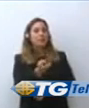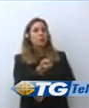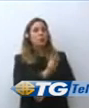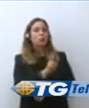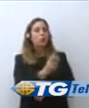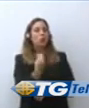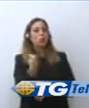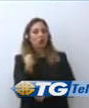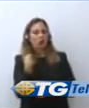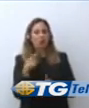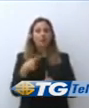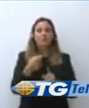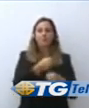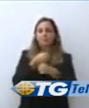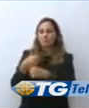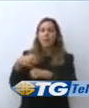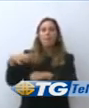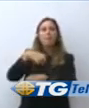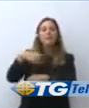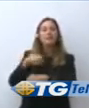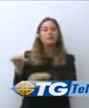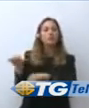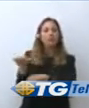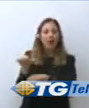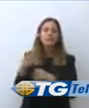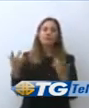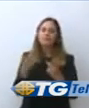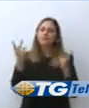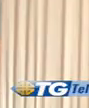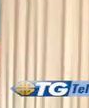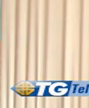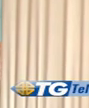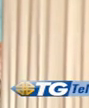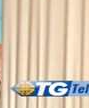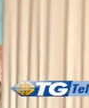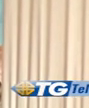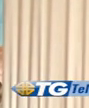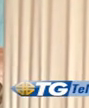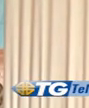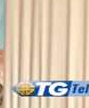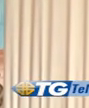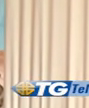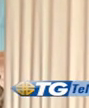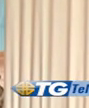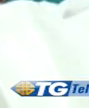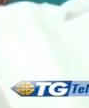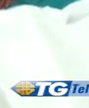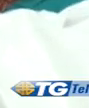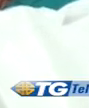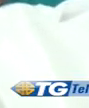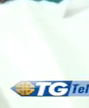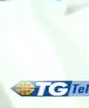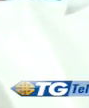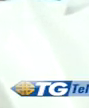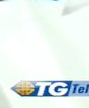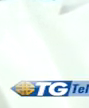Darei poi anche la parola al Ministro Speranza, ma è sì a entrambe le domande. Si arriverà all'obbligo vaccinale. Il pensiero di Mario